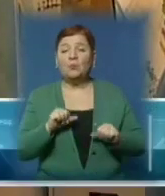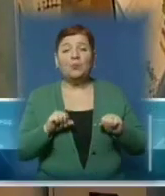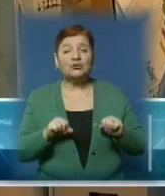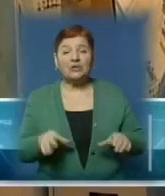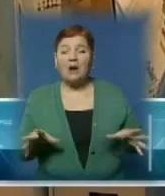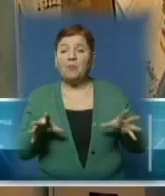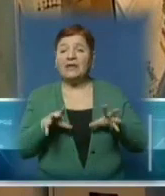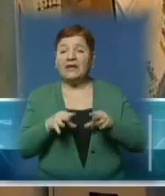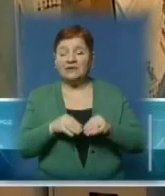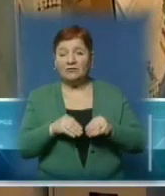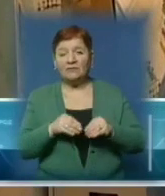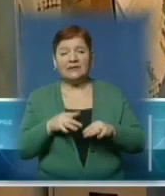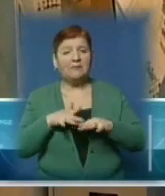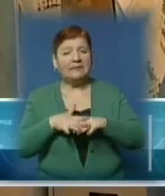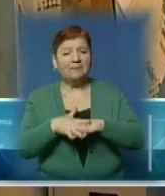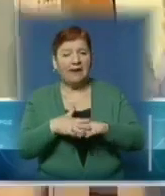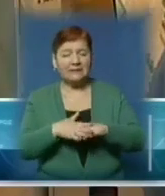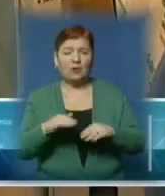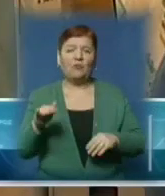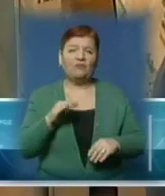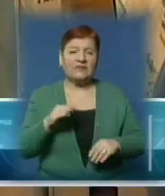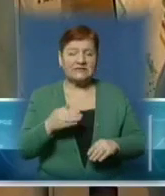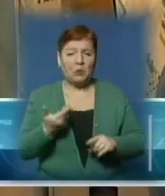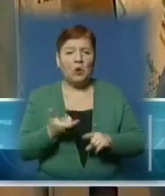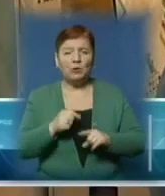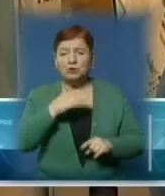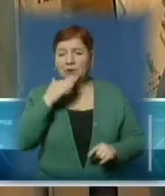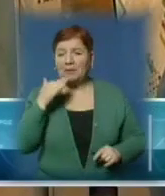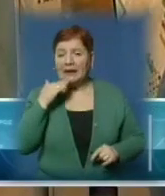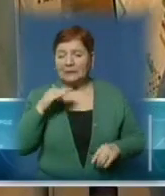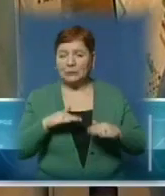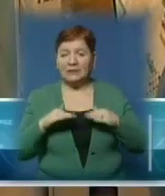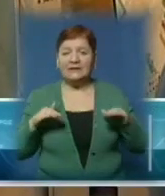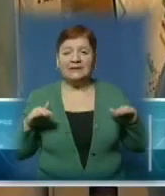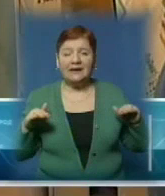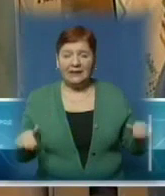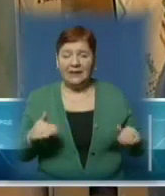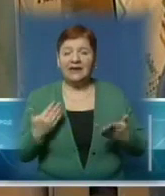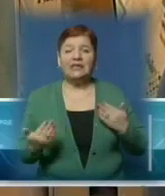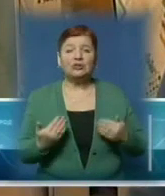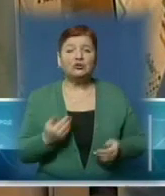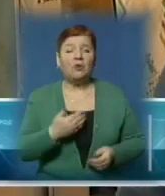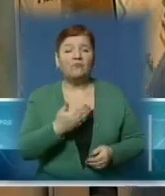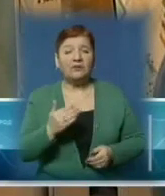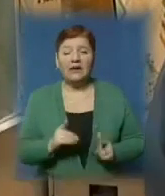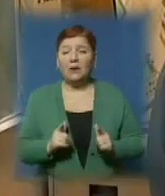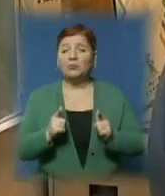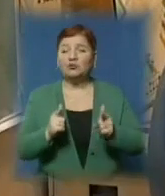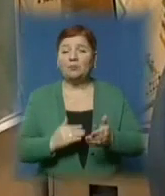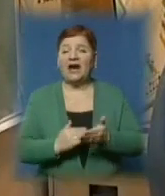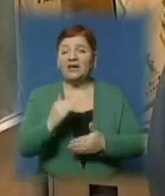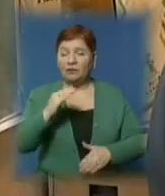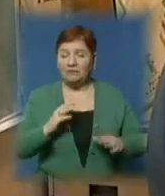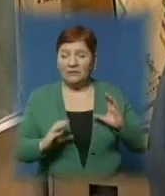поєднувати і креслення, математику, і фізику. Дуже багато дітей, навіть якщо вони поступають в вищу навчальні